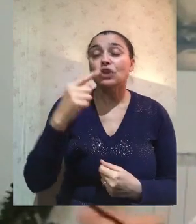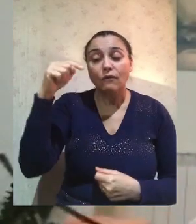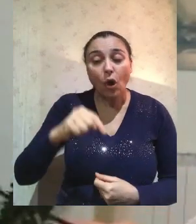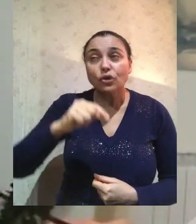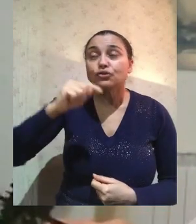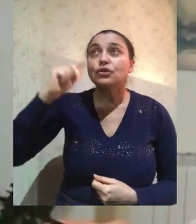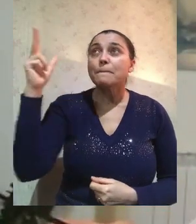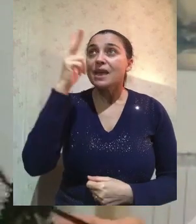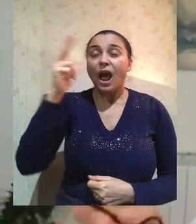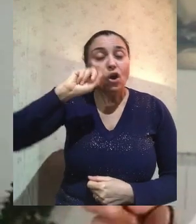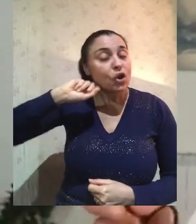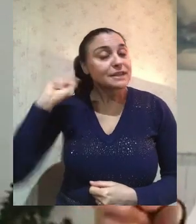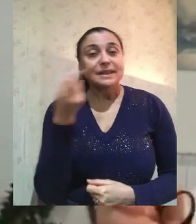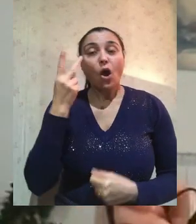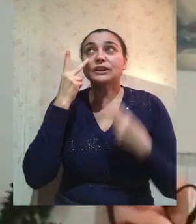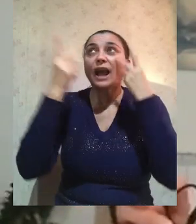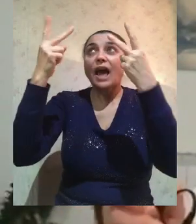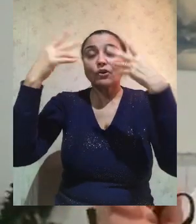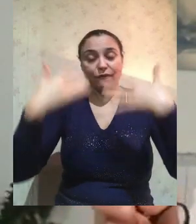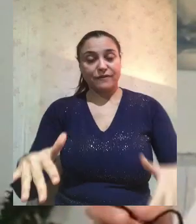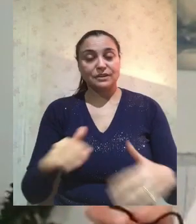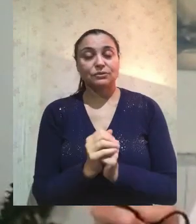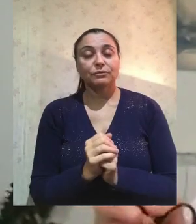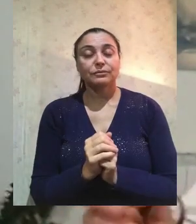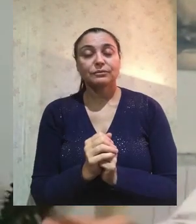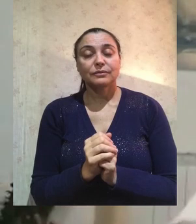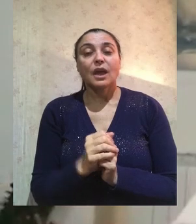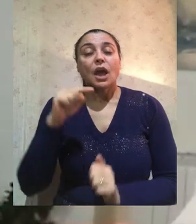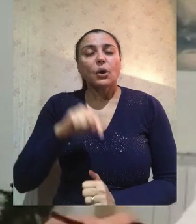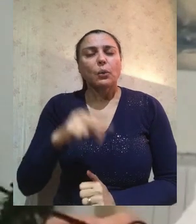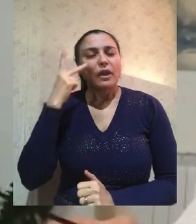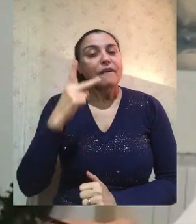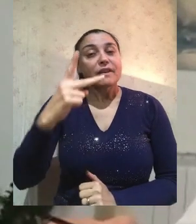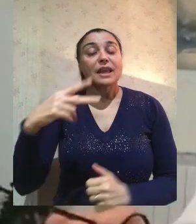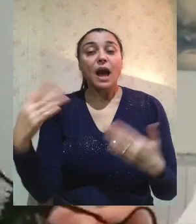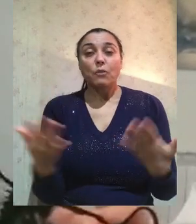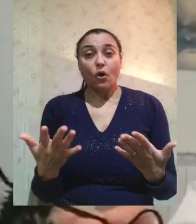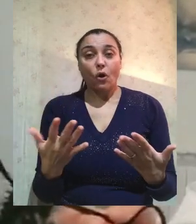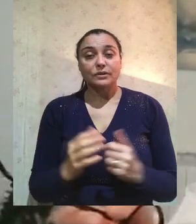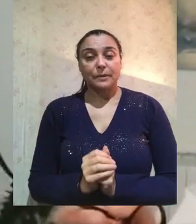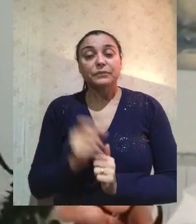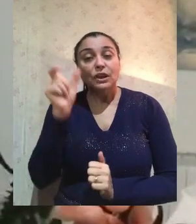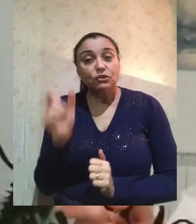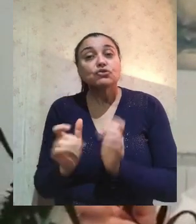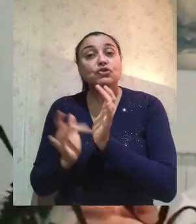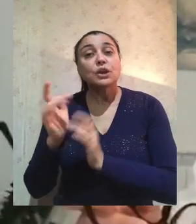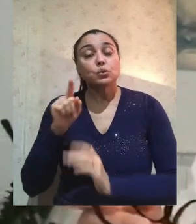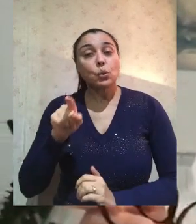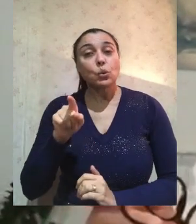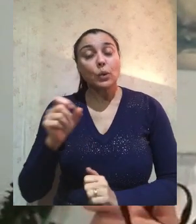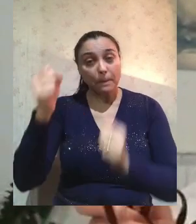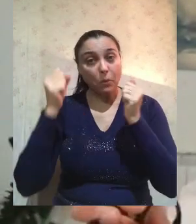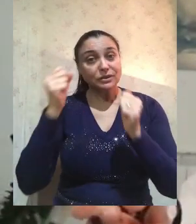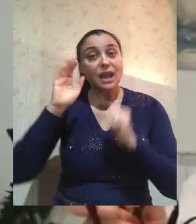straordinarie. Fin qui la parola del Signore è un episodio conosciuto, per quanti in maniera